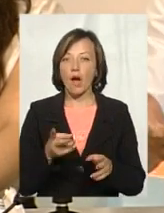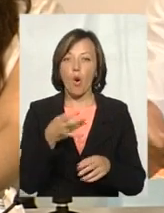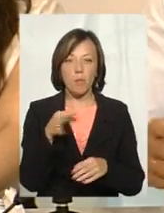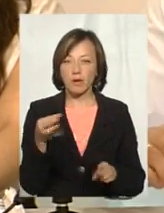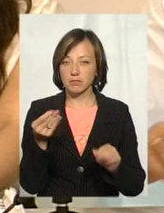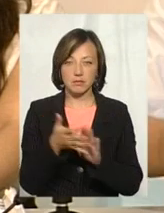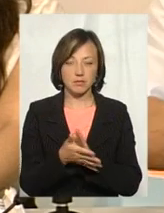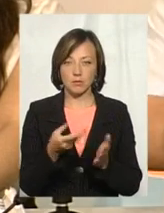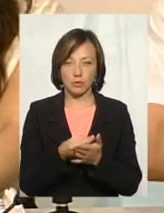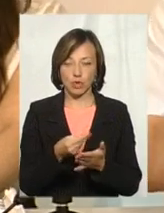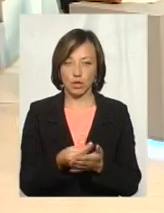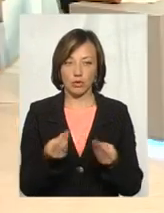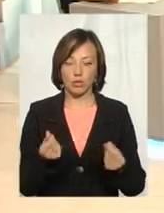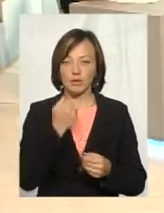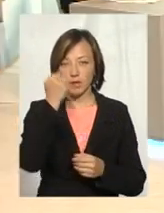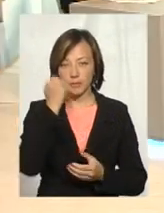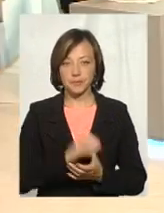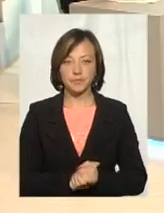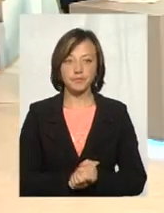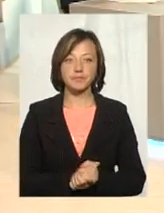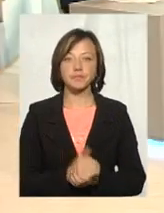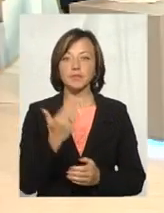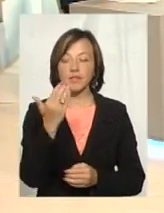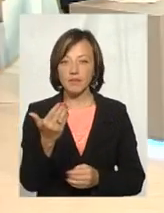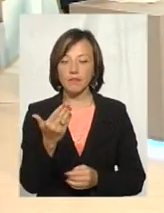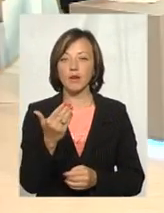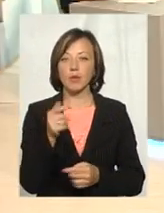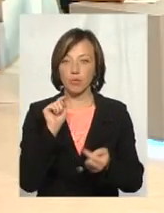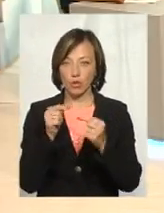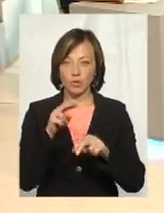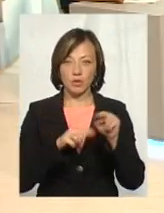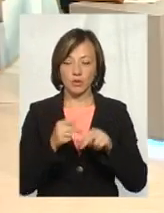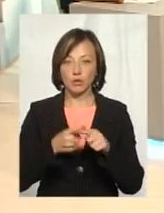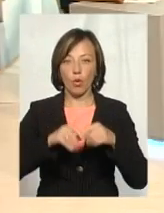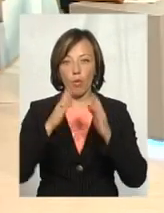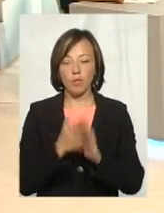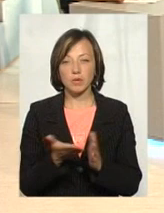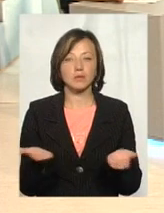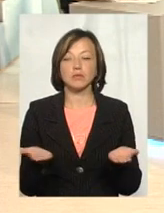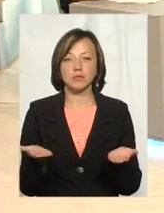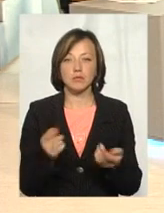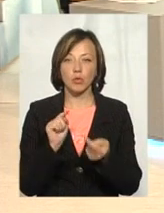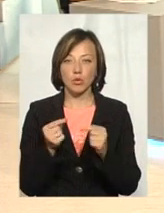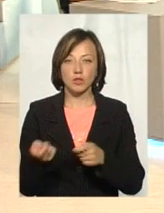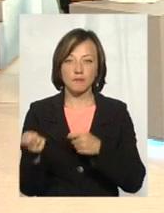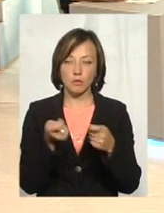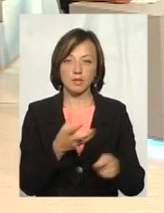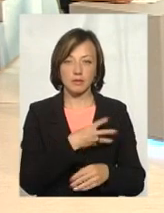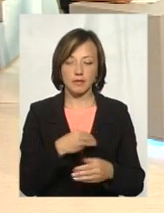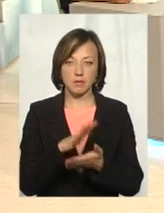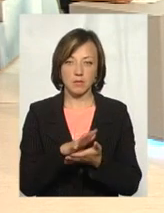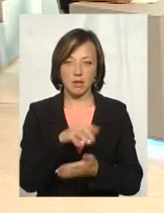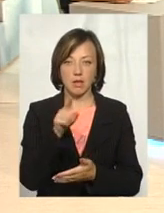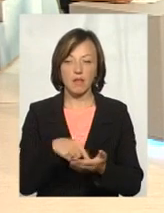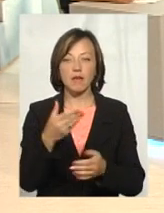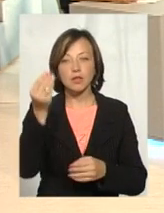одну копійку бюджетних коштів. Дякую. Пане Сергійове, ви проти будівництва цього комплексу? Чи все ж таки ви проти того, що звозиться оце сміття?